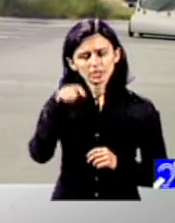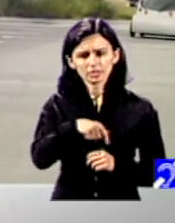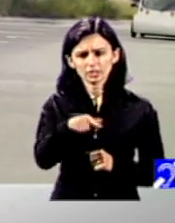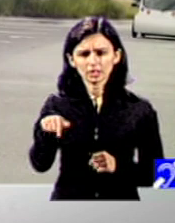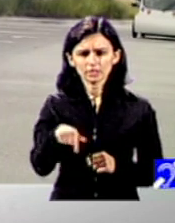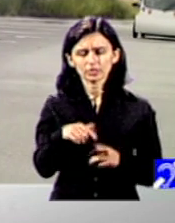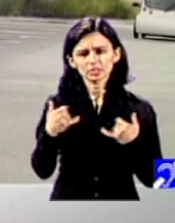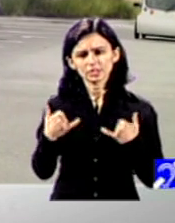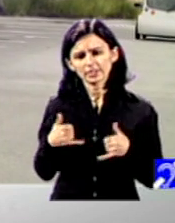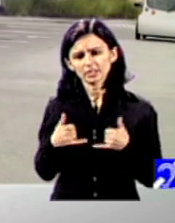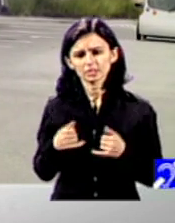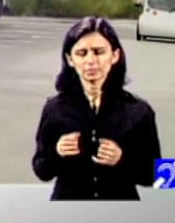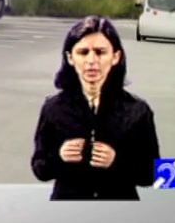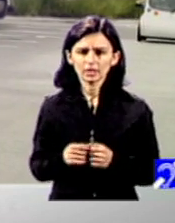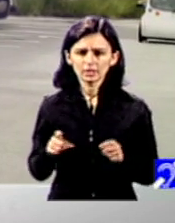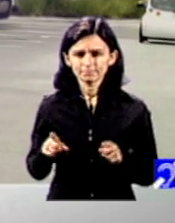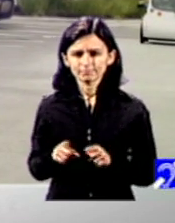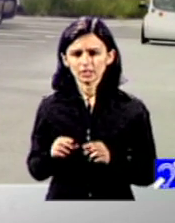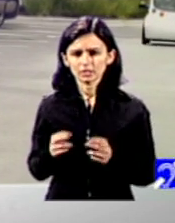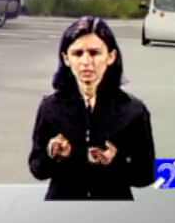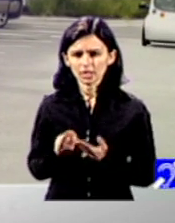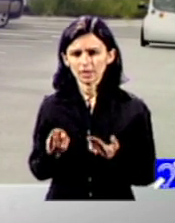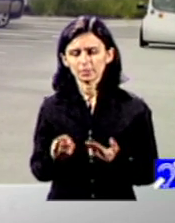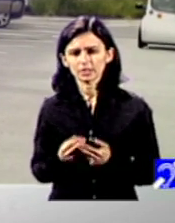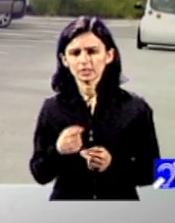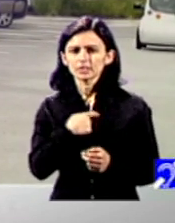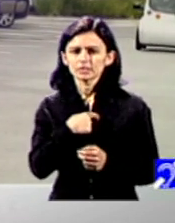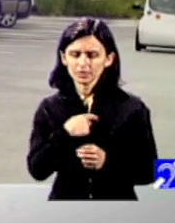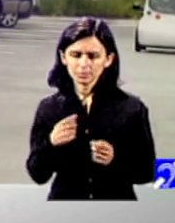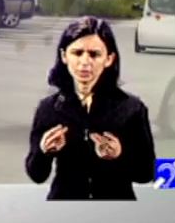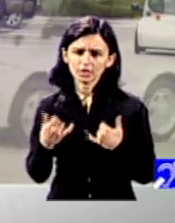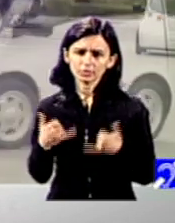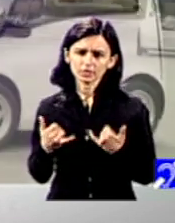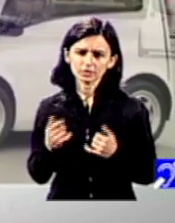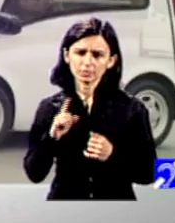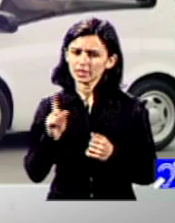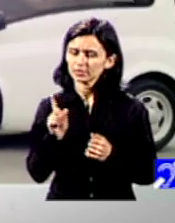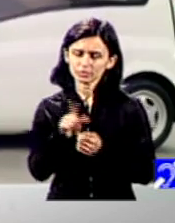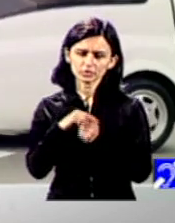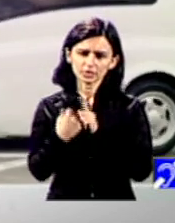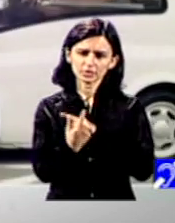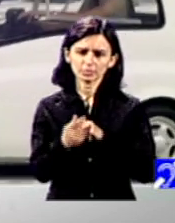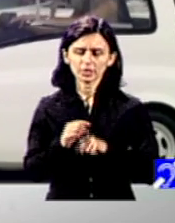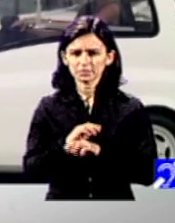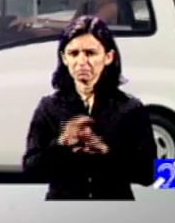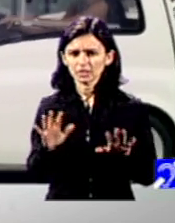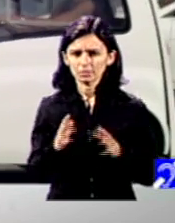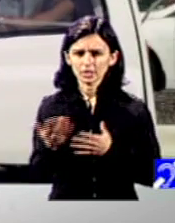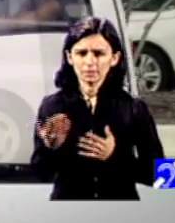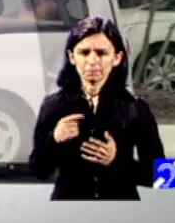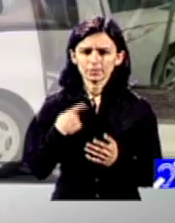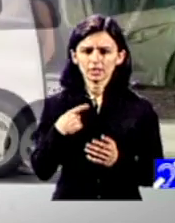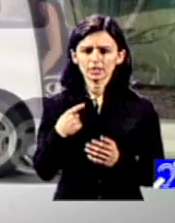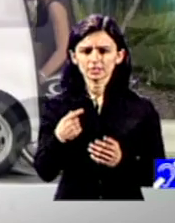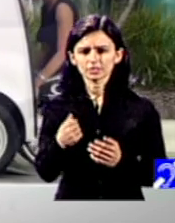se va întâmpla în curând ar fi avut timp să se întâmple și până acum nu s-a schimbat nimic care să pună care să fie